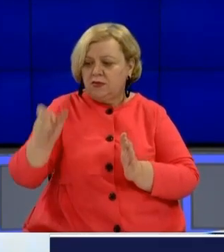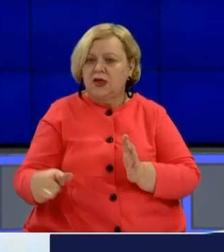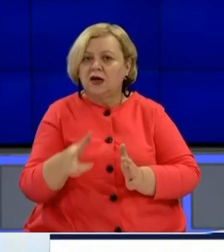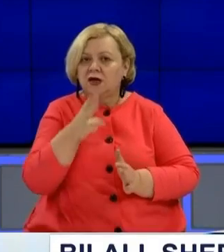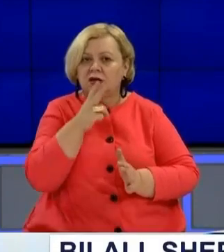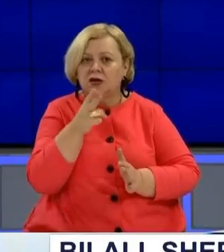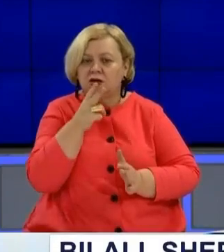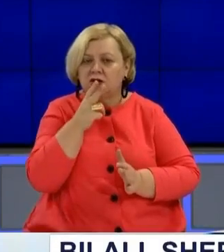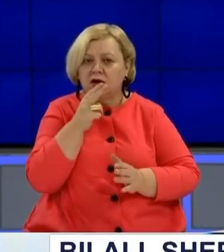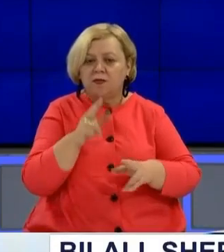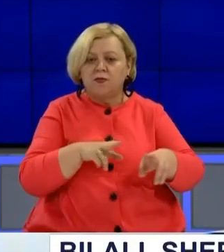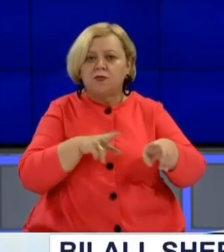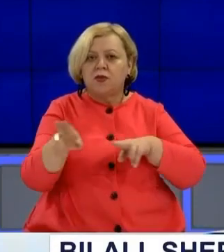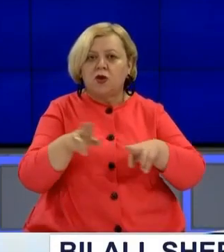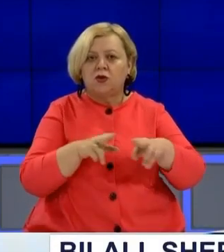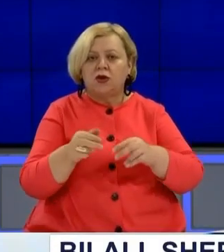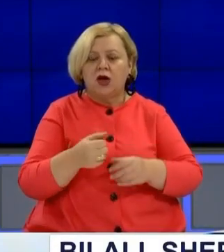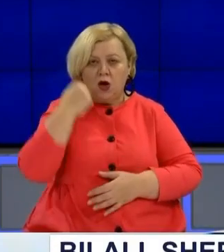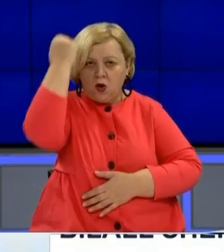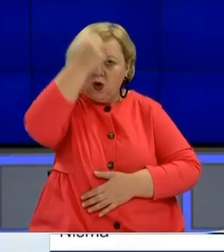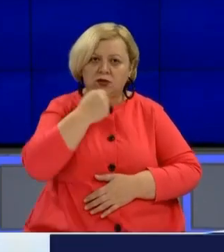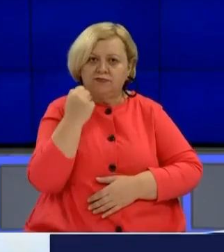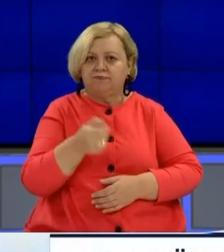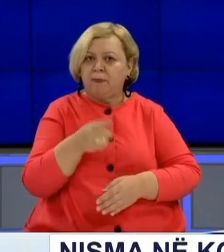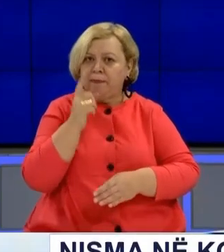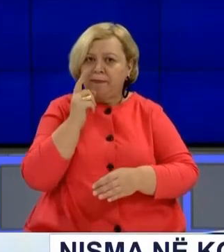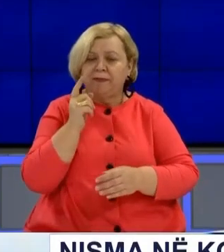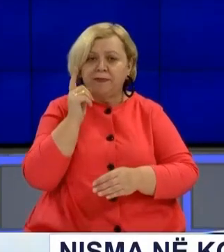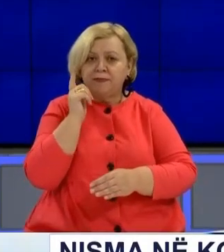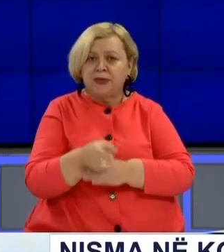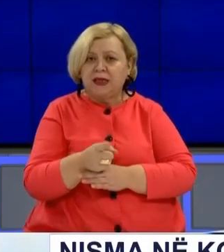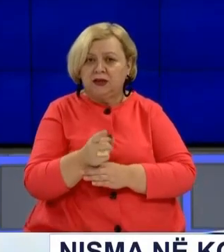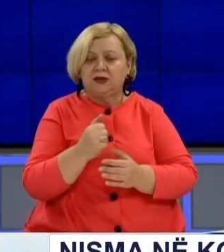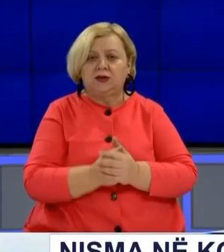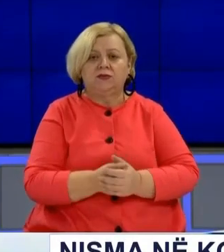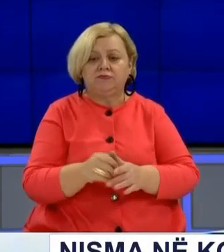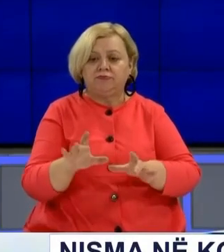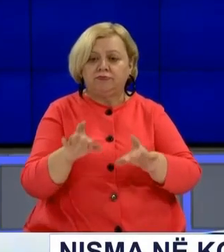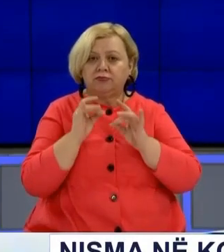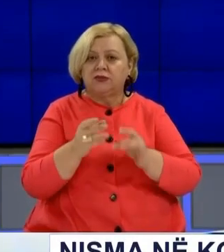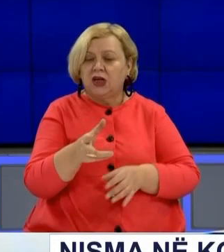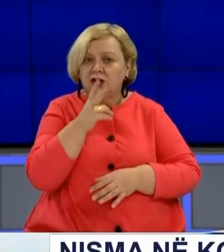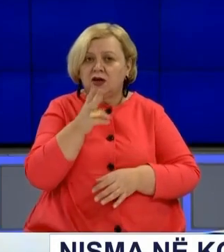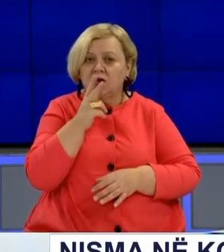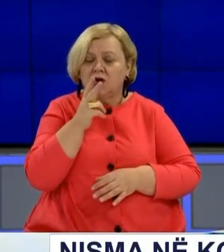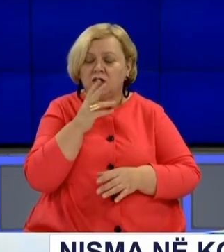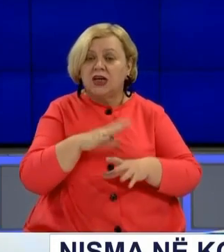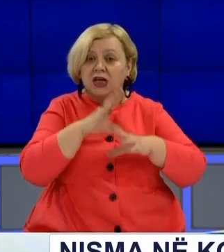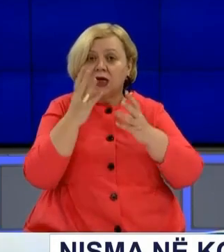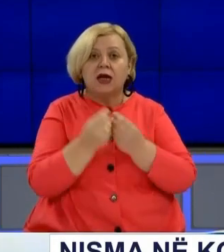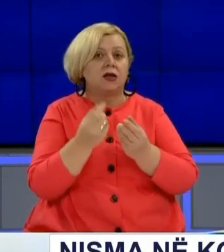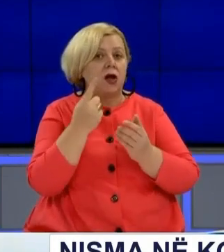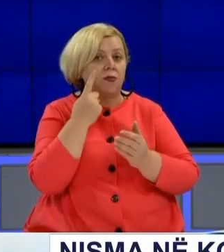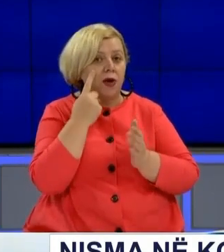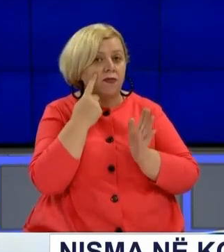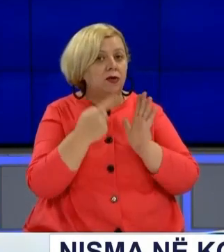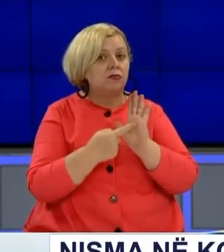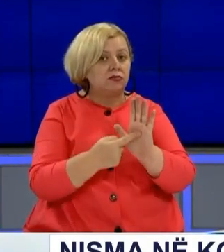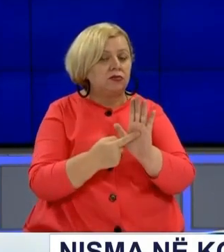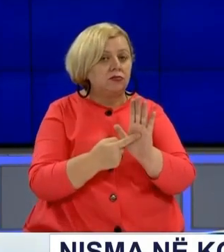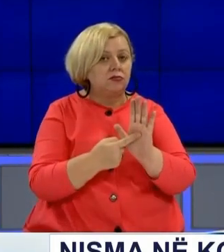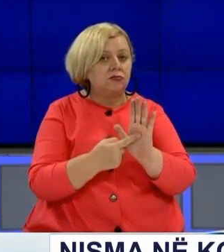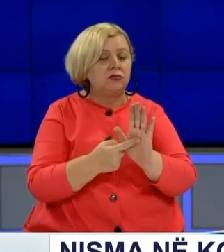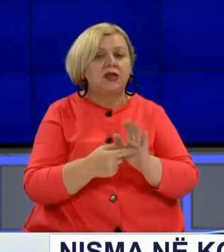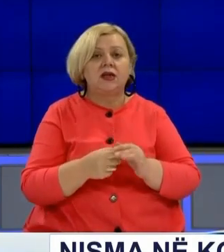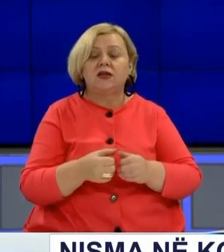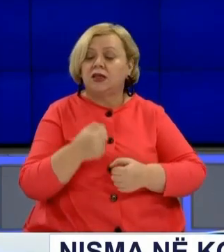nga Prokurirë e Kosovës, që me njëherë të gërëzoj zyruës e Prokurorinë që specializuar të gjitha provat që posedojnë